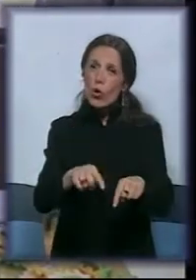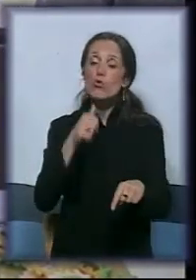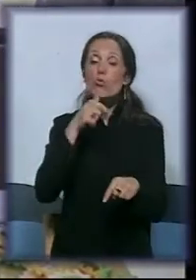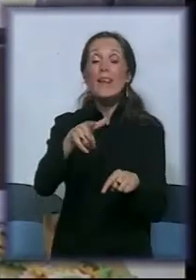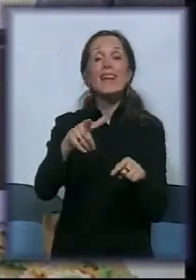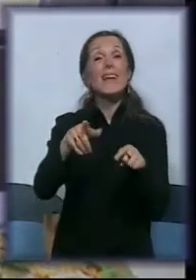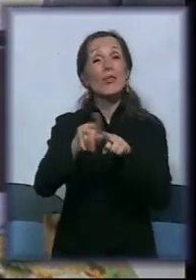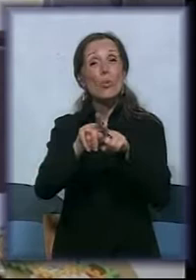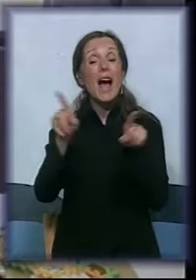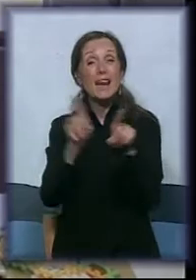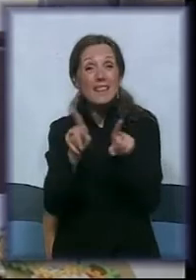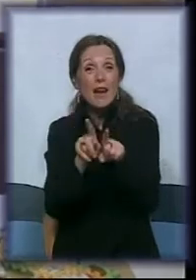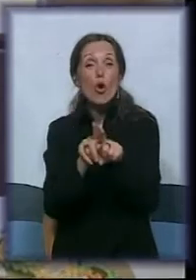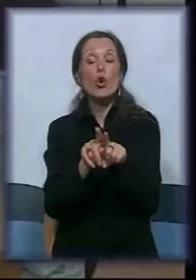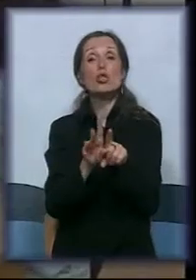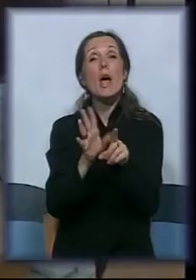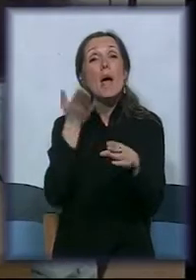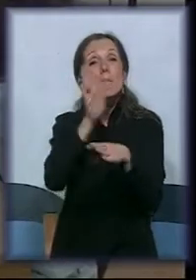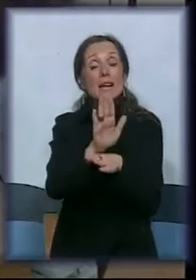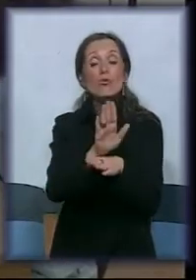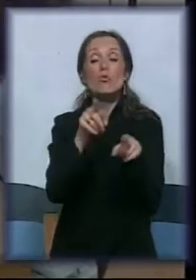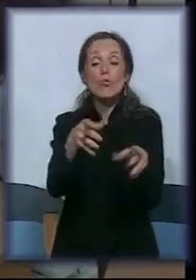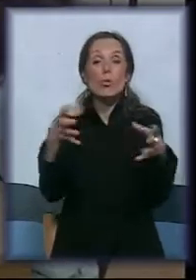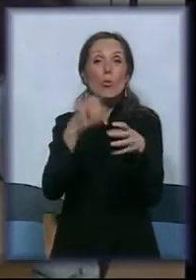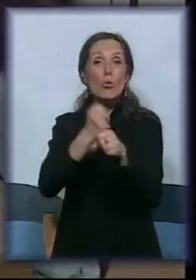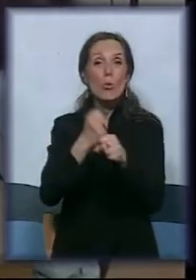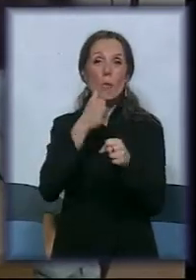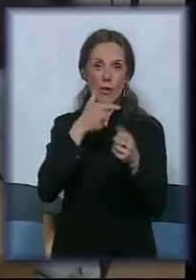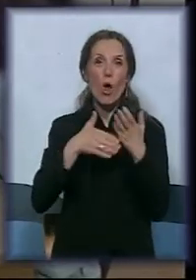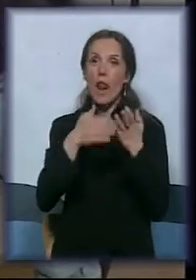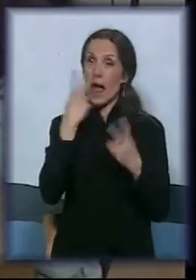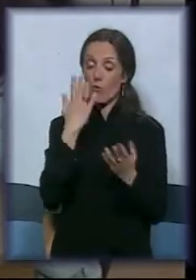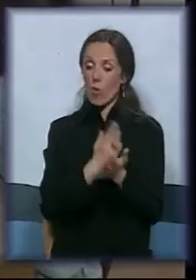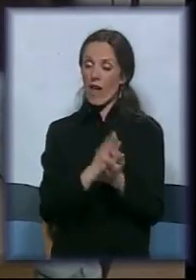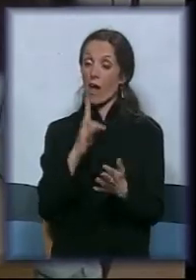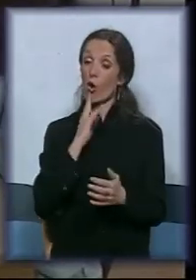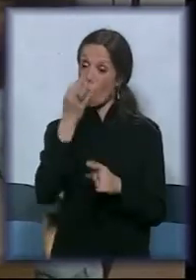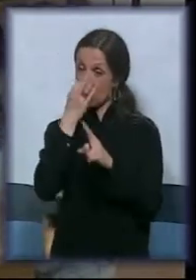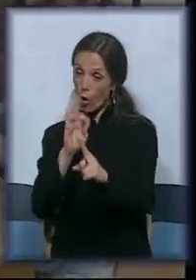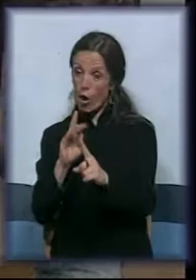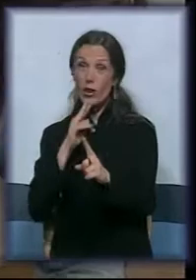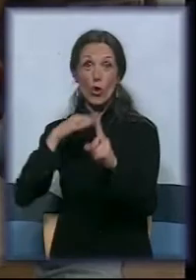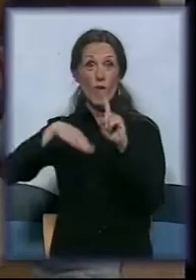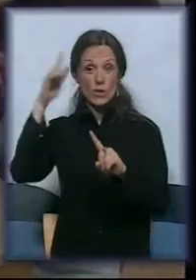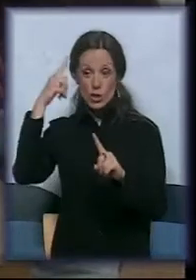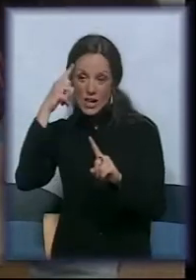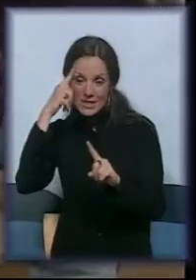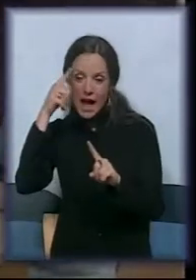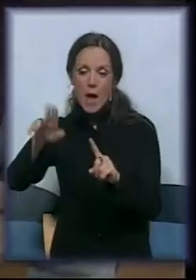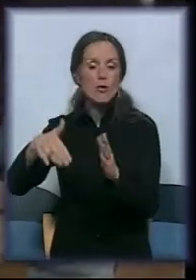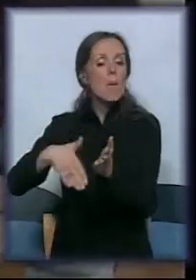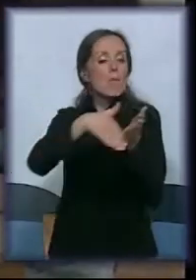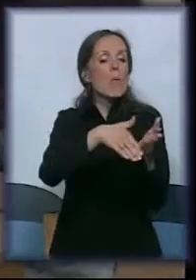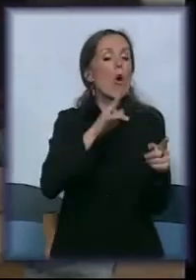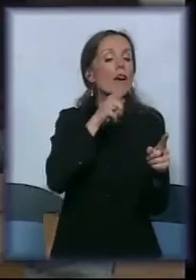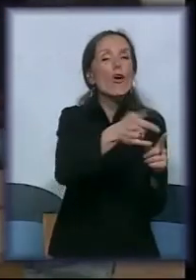u tom grupnom radu, odnosno u tom pomaganju, jer uvijek onaj koji je bolji i onaj koji više zna da pobune onom koji je slabiji u datom momentu u